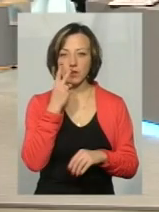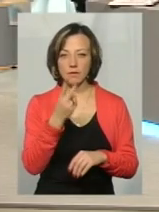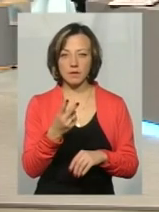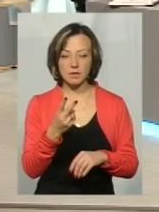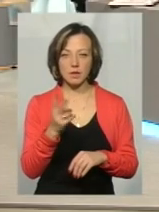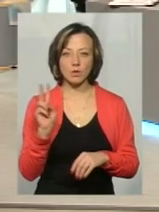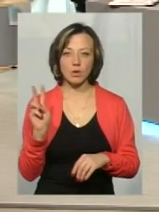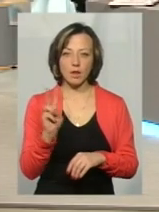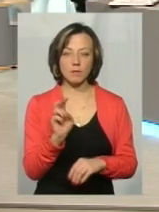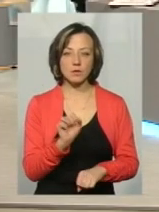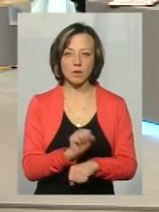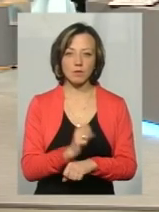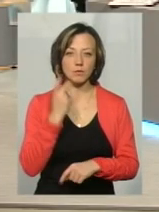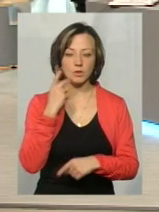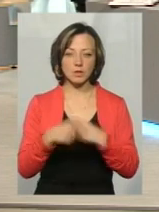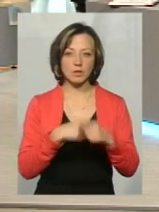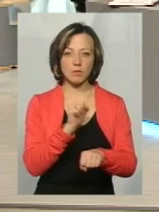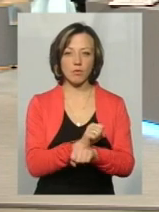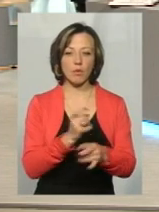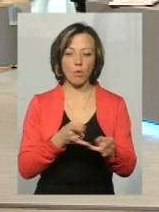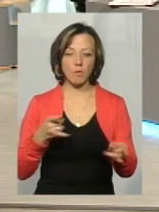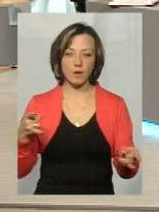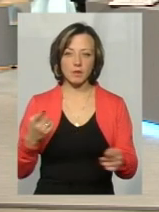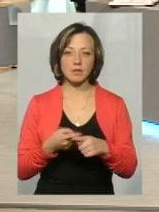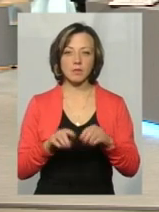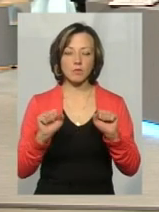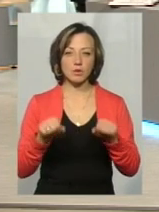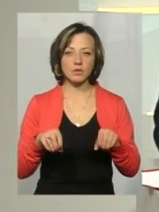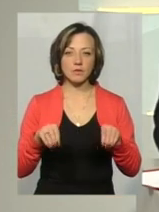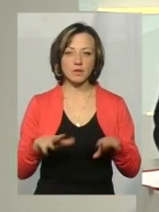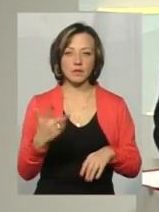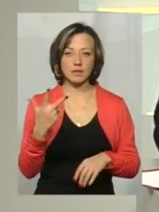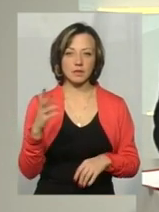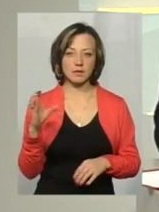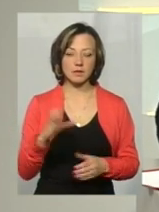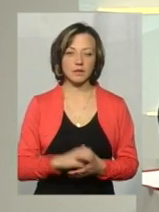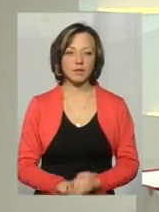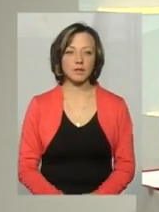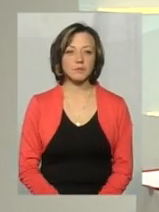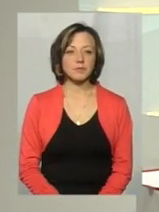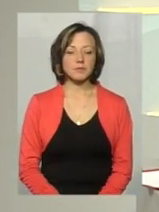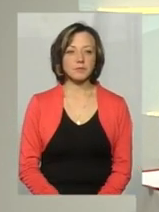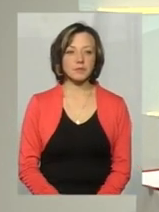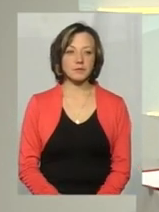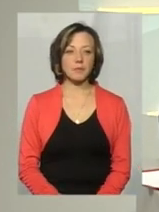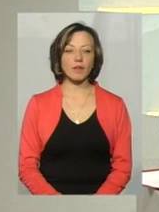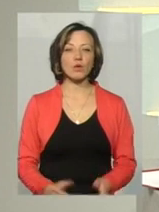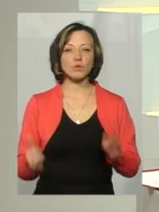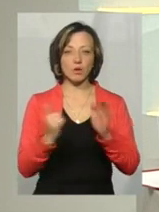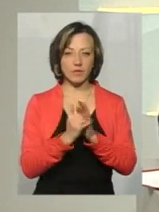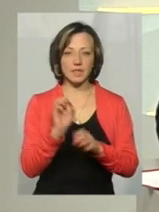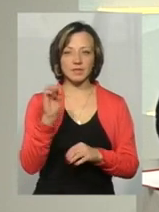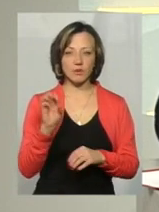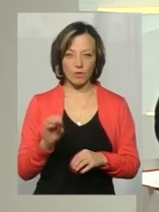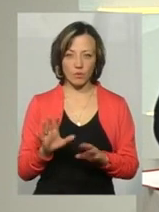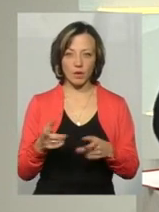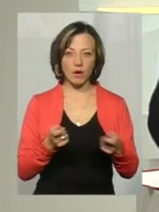тралейній поток стоять. Там постійний пробки. Це можна вирішити в 3 секунди. Це ви маєте на увазі встановити там світлофори, які